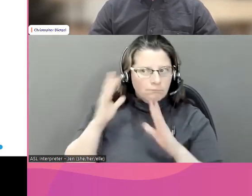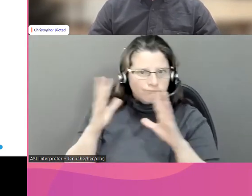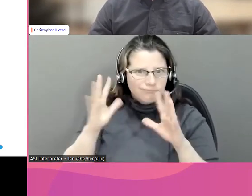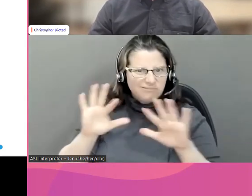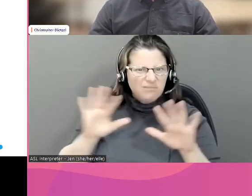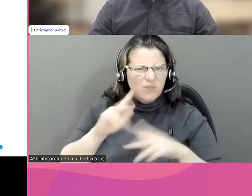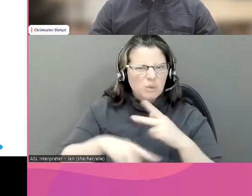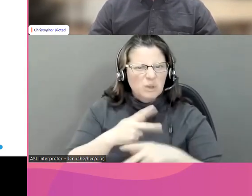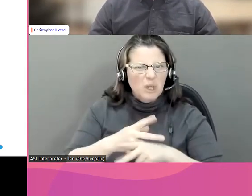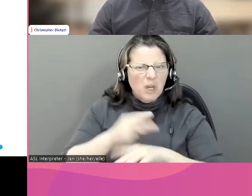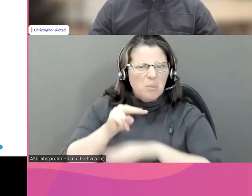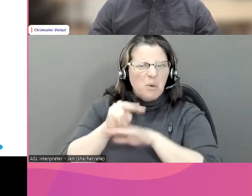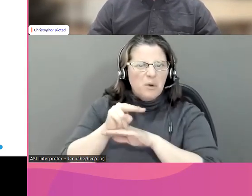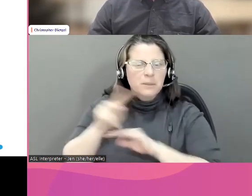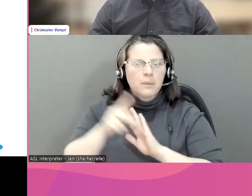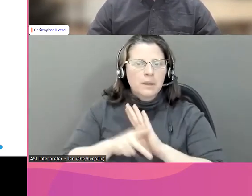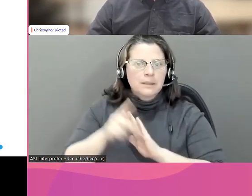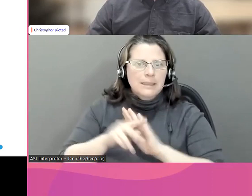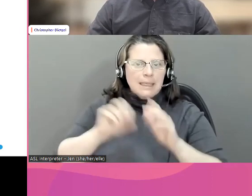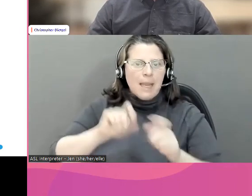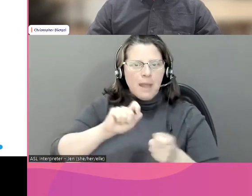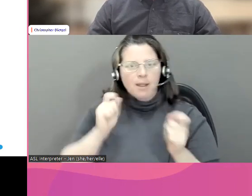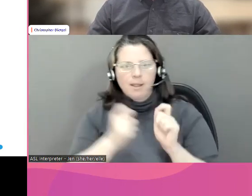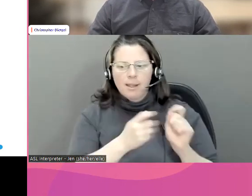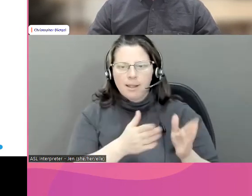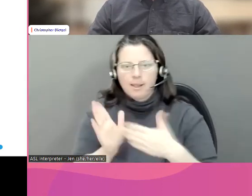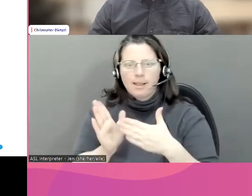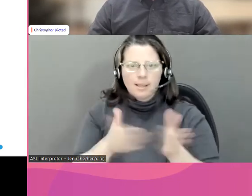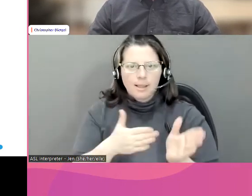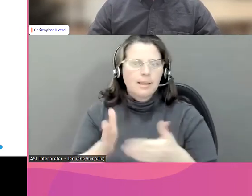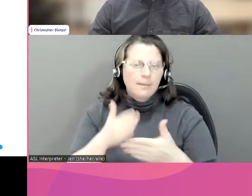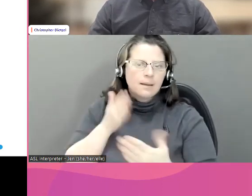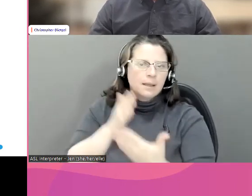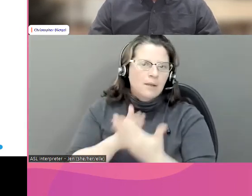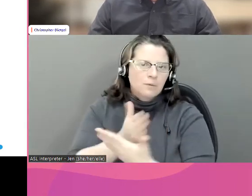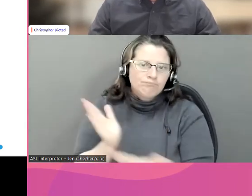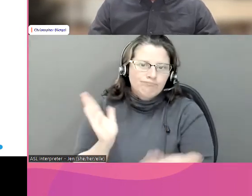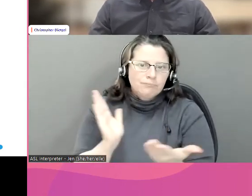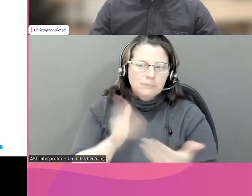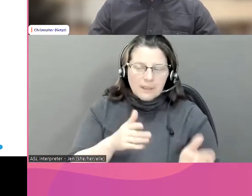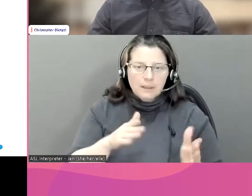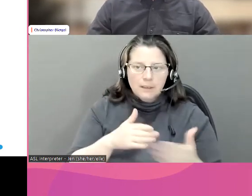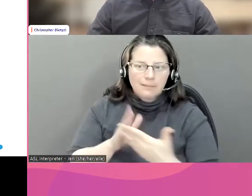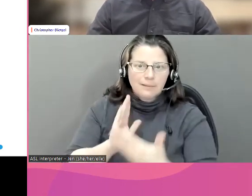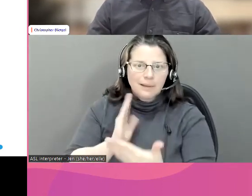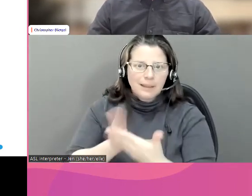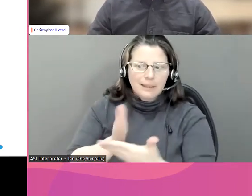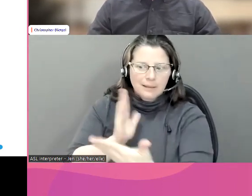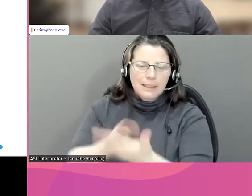mouvements politiques. Ce genre de pratiques peuvent être